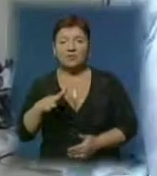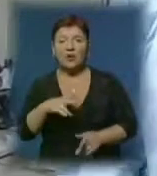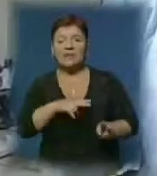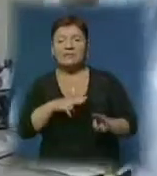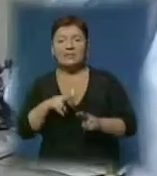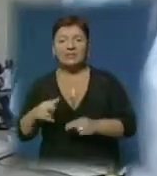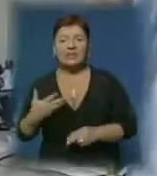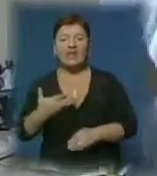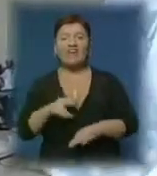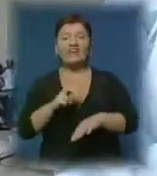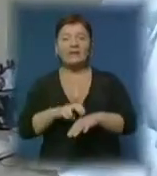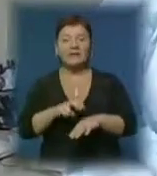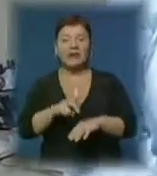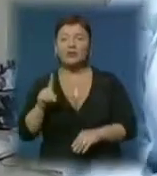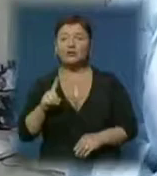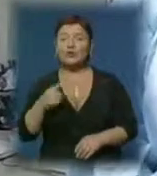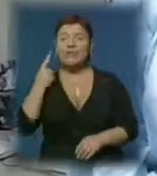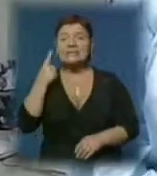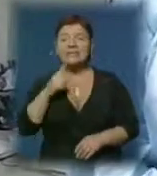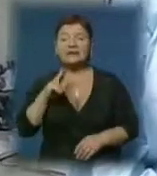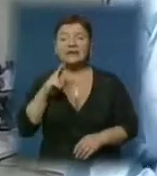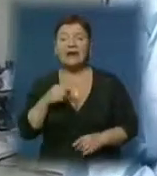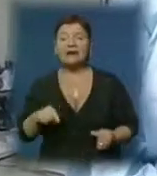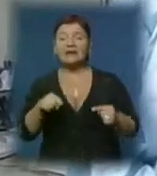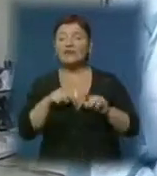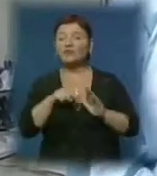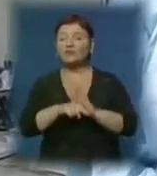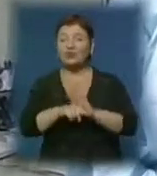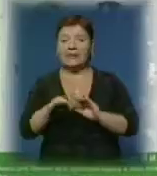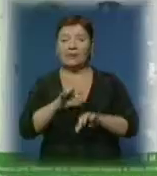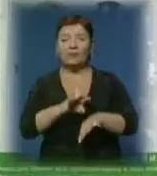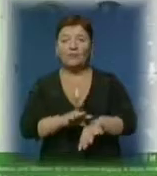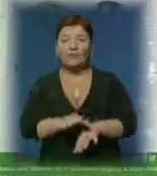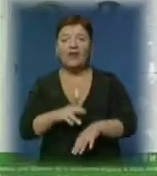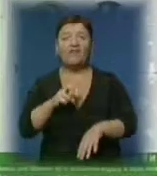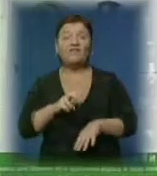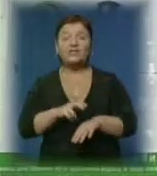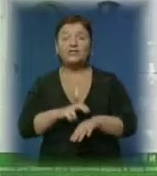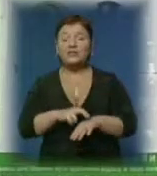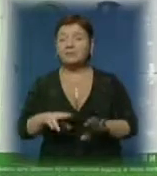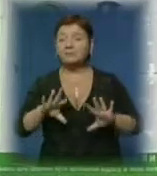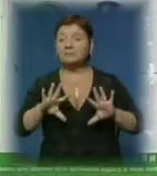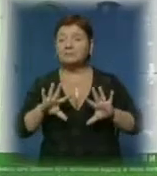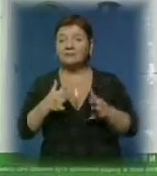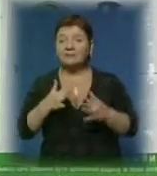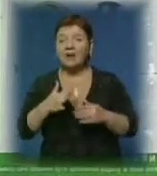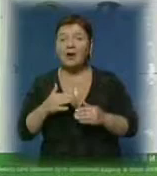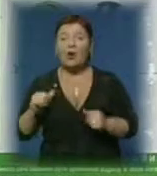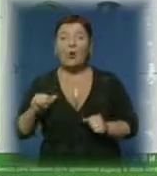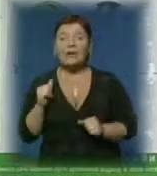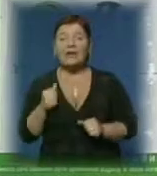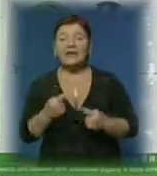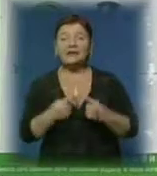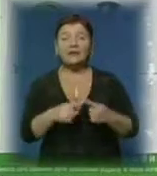Ужгородські ветеринари, аби знати, як варто проводити подібні втручання. Місцеві лікарі вражені спритністю закордонних колег, а також